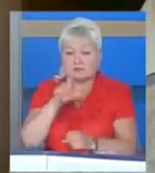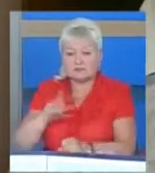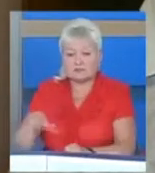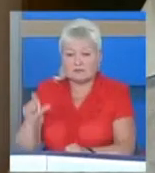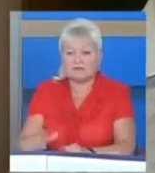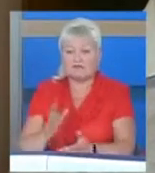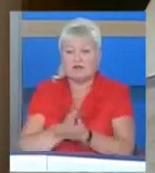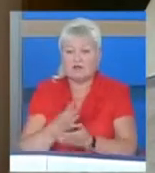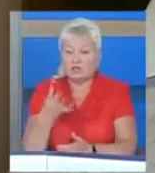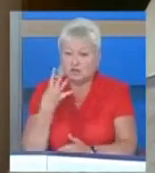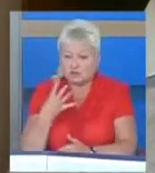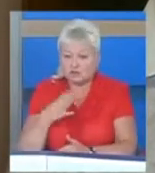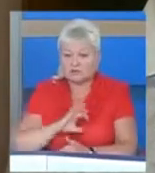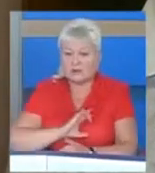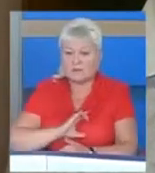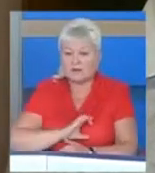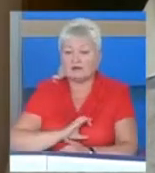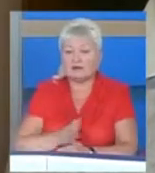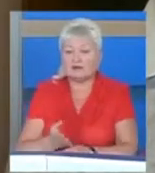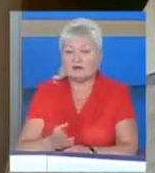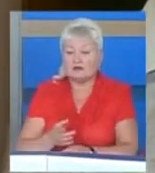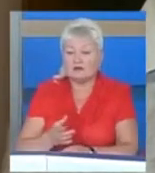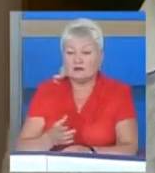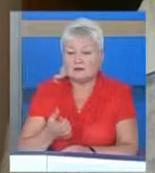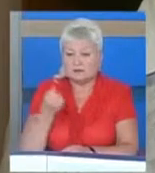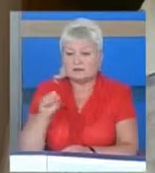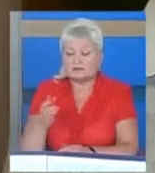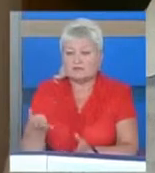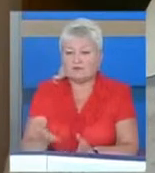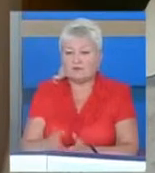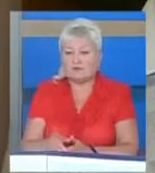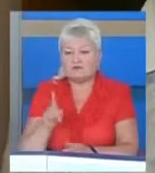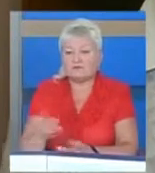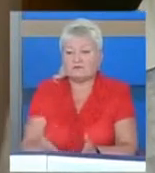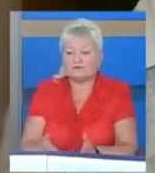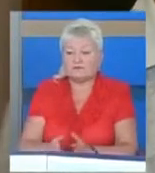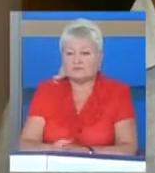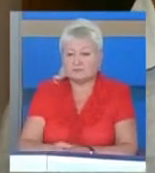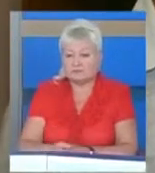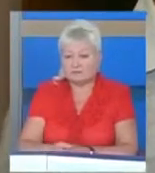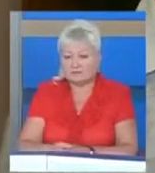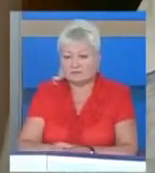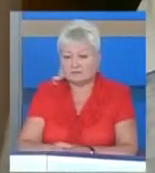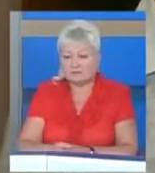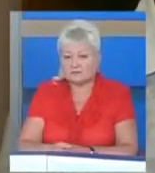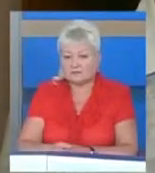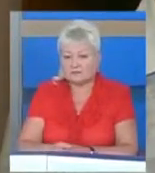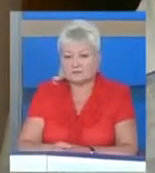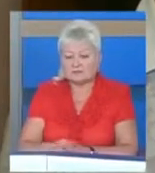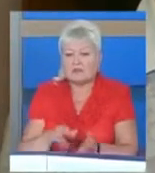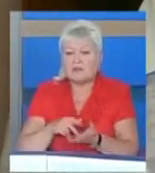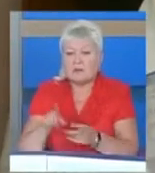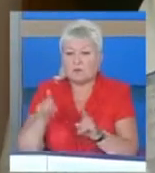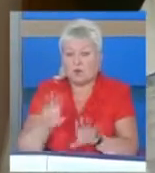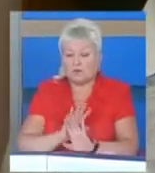чотири медалі все-таки Павлик завоював, він навіть не проходить там.